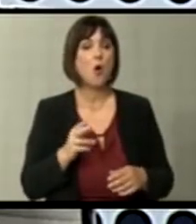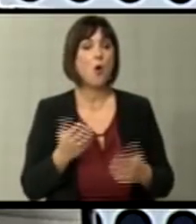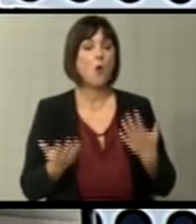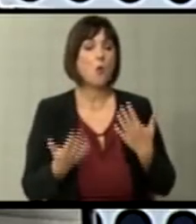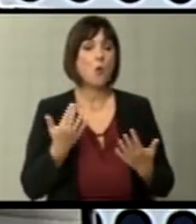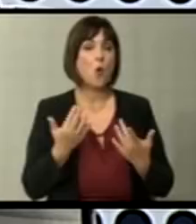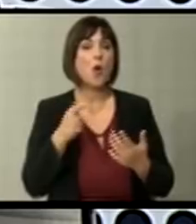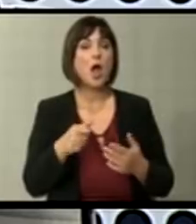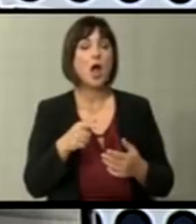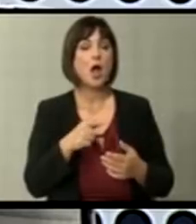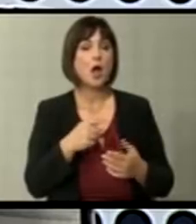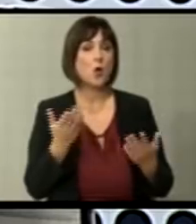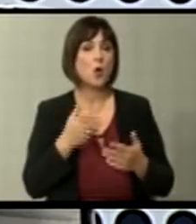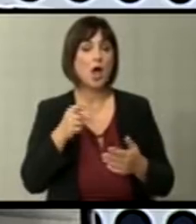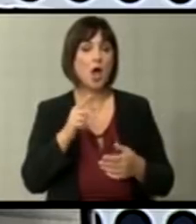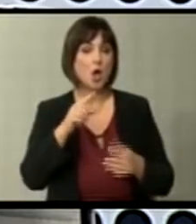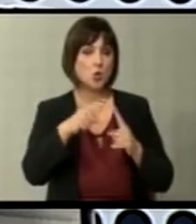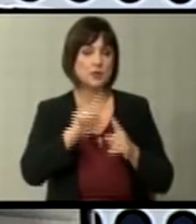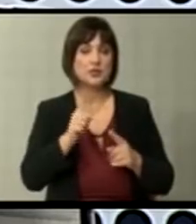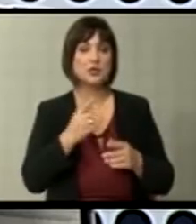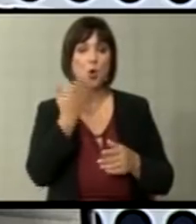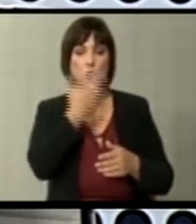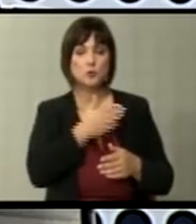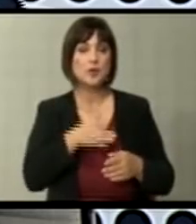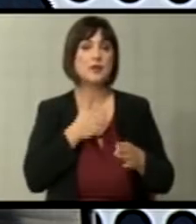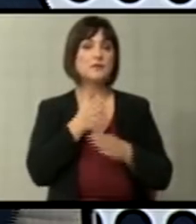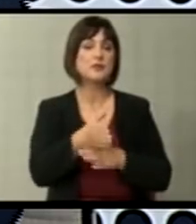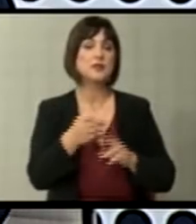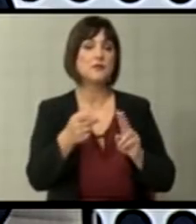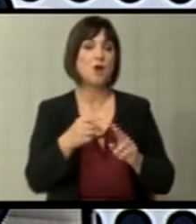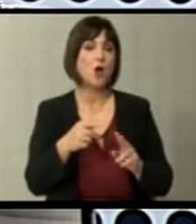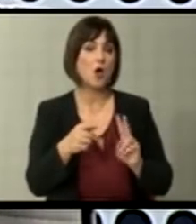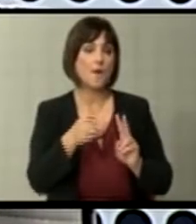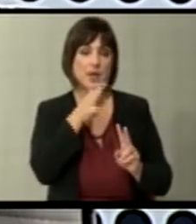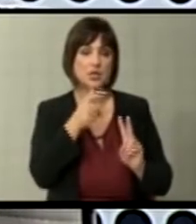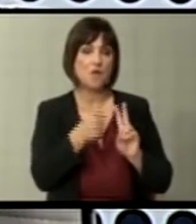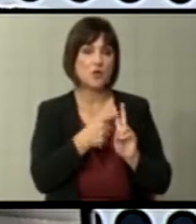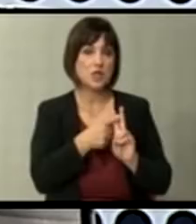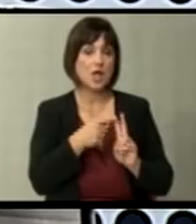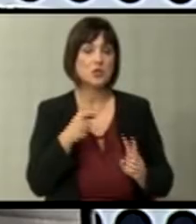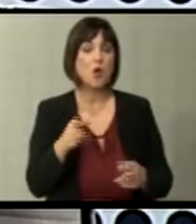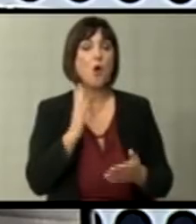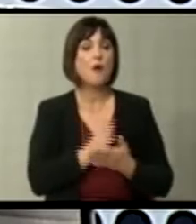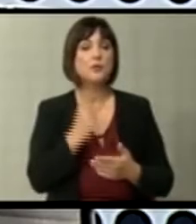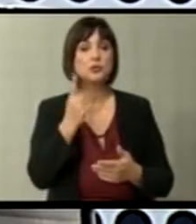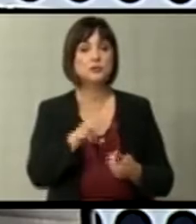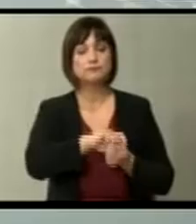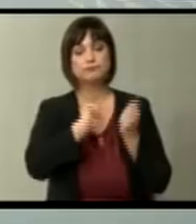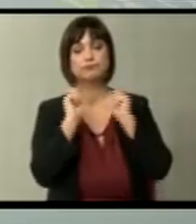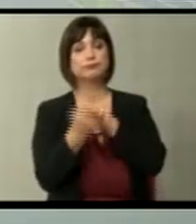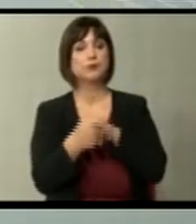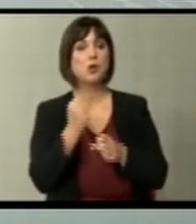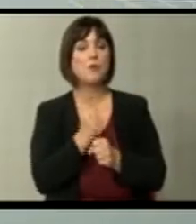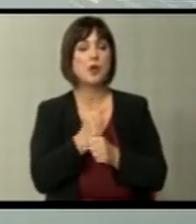Груевски не успеа да ја внесе Македонија во НАТО, во Букурешт, после 2008. И тоа беше еден пресврт кон